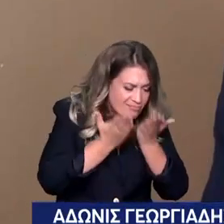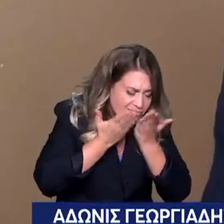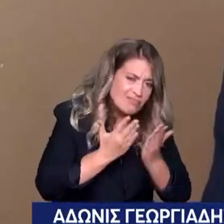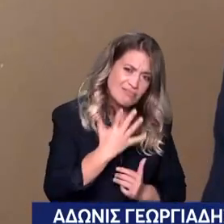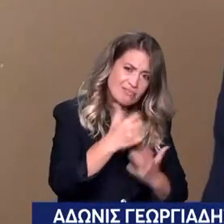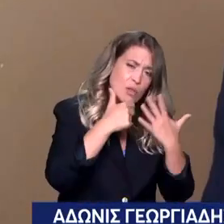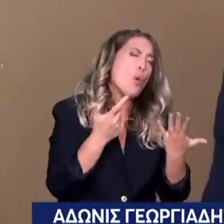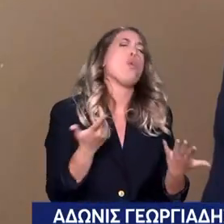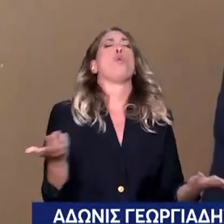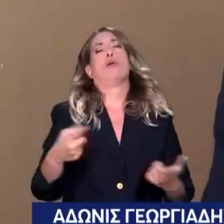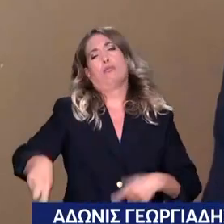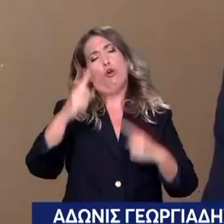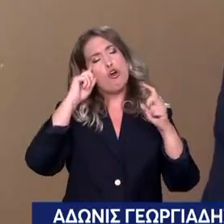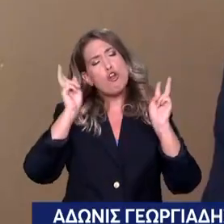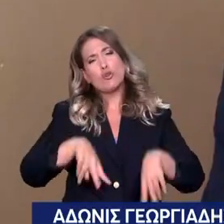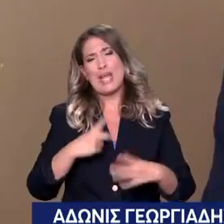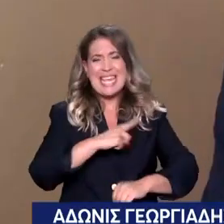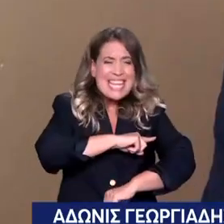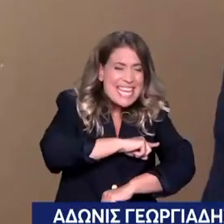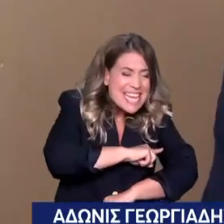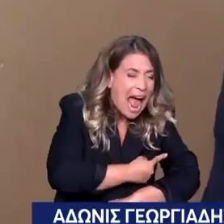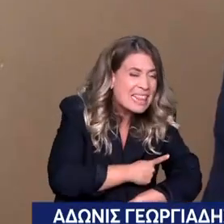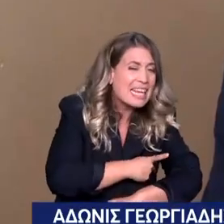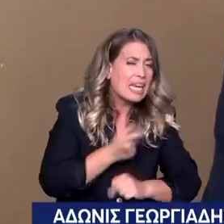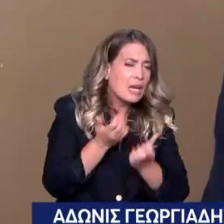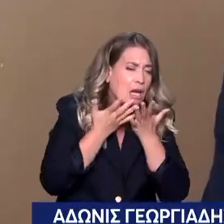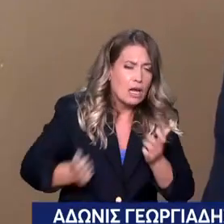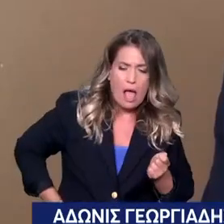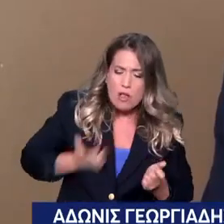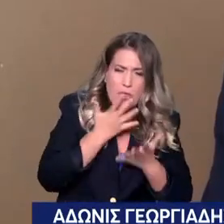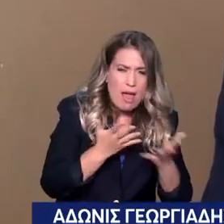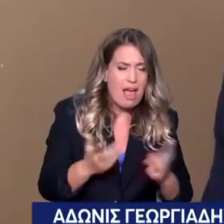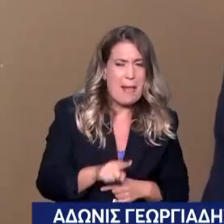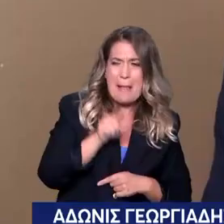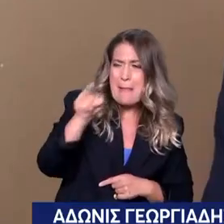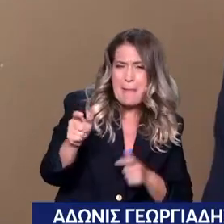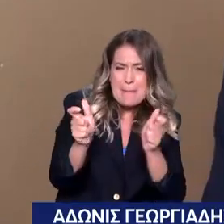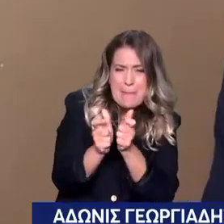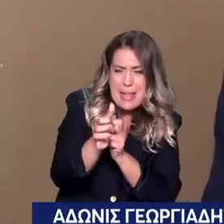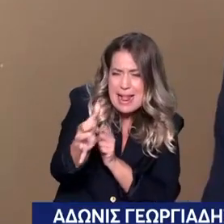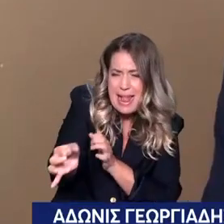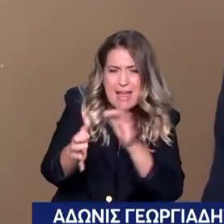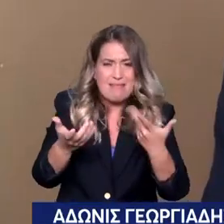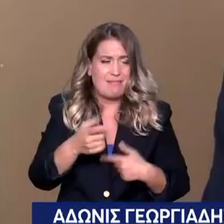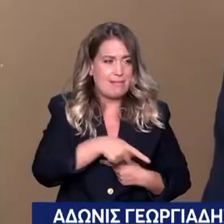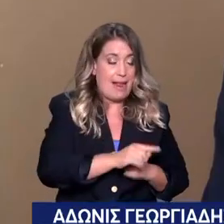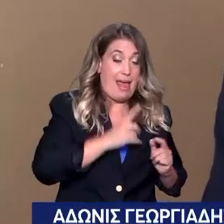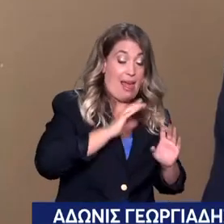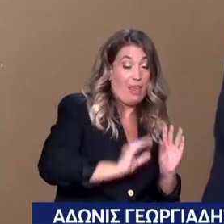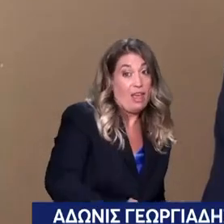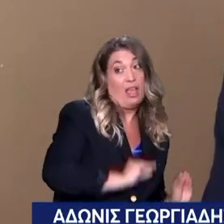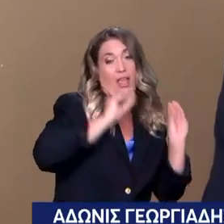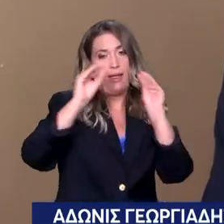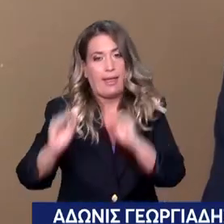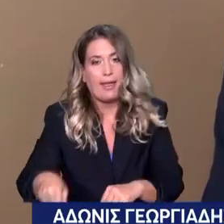ιατρικής, το να πάει σε μια περιοχή που ούτως ή άλλως είναι πιο απομονωμένη, να ψάχνει να βρει και σπίτι και να πάρει την αμοιβή για την οποία,